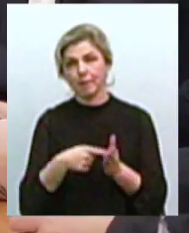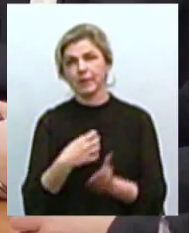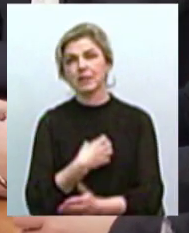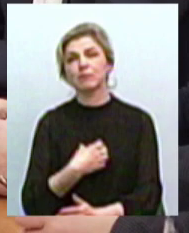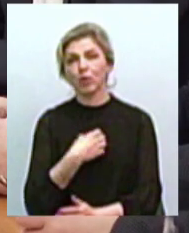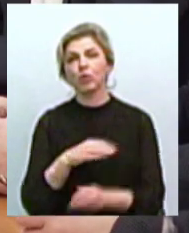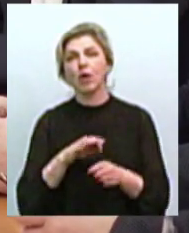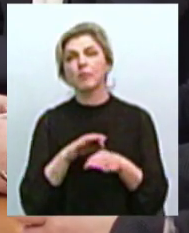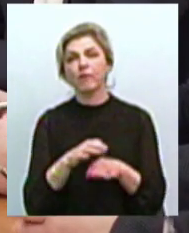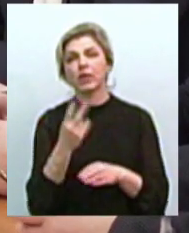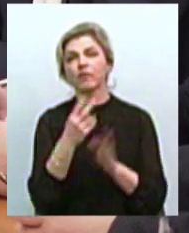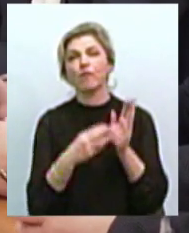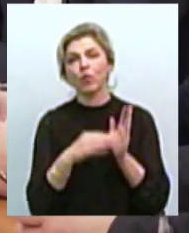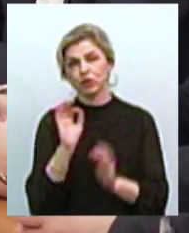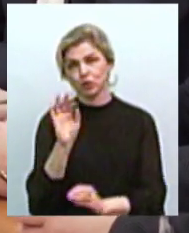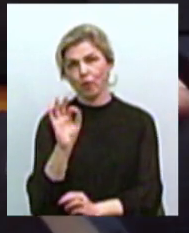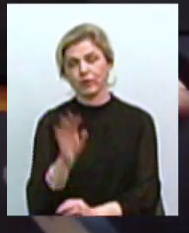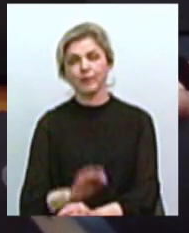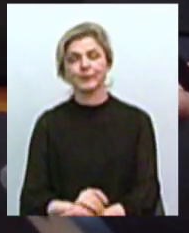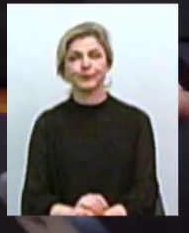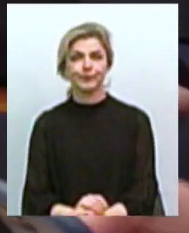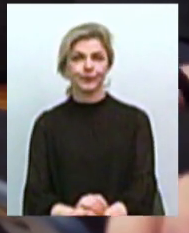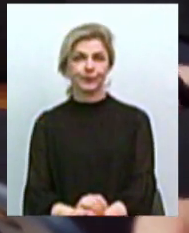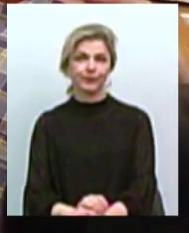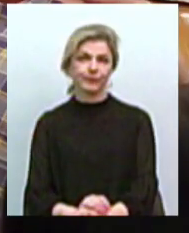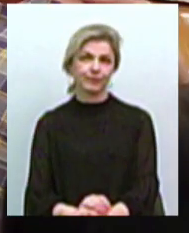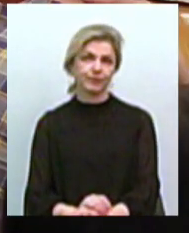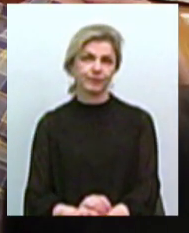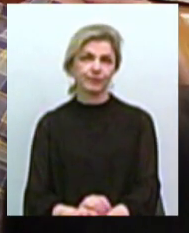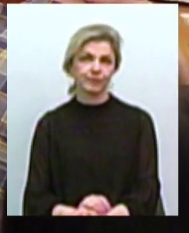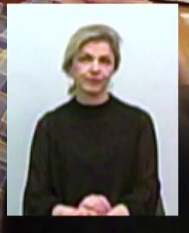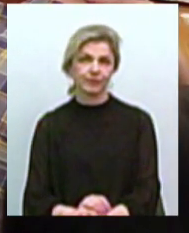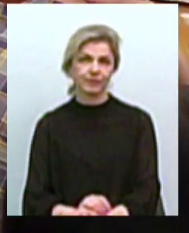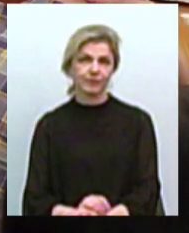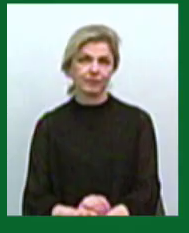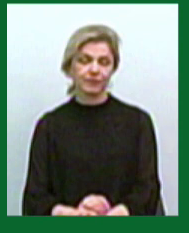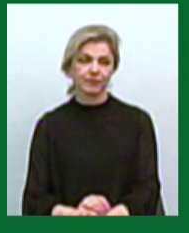відбулася 28 жовтня. Олександр Гресь, Сергій Куропятник, новини на Суспільному, Миколаїв.